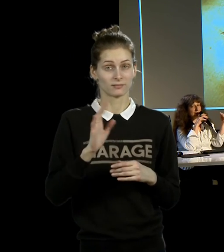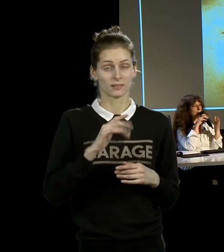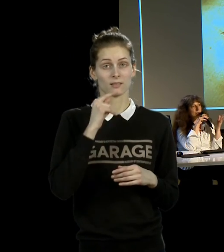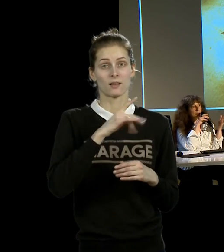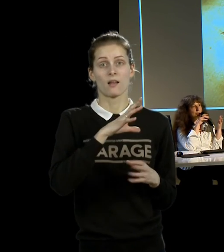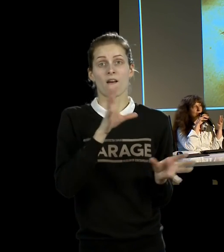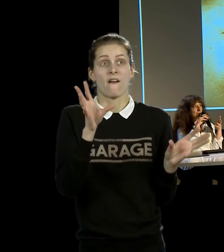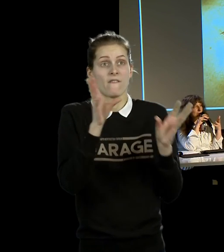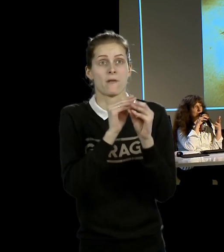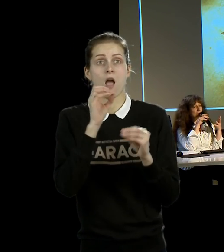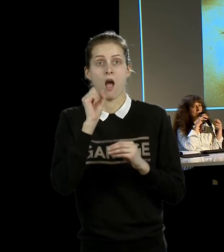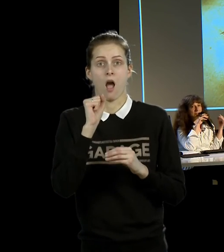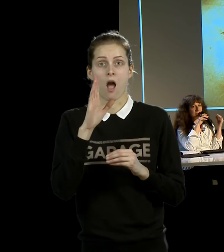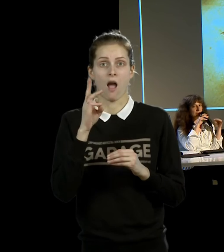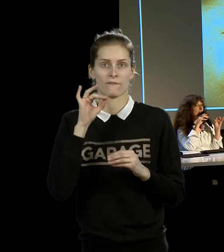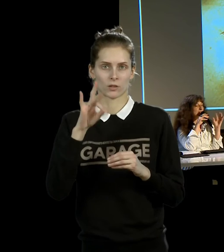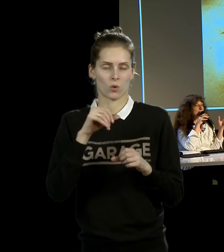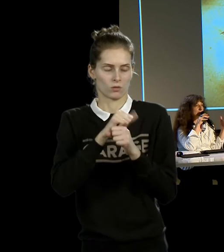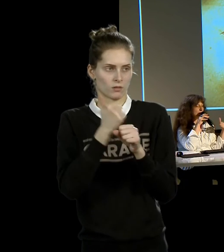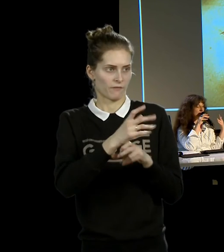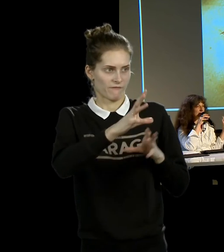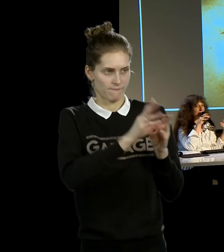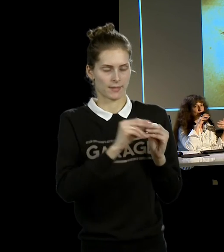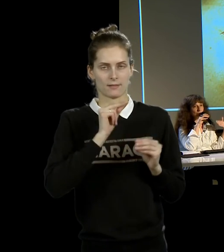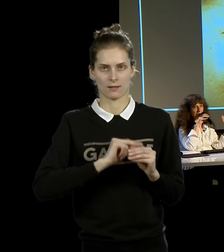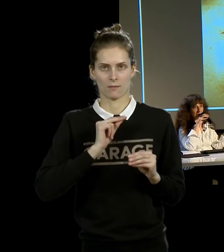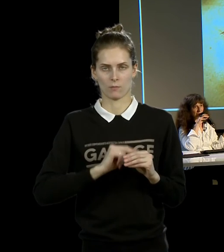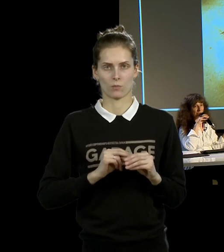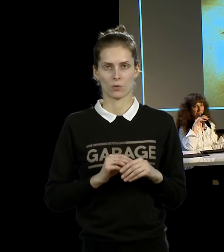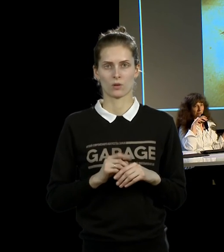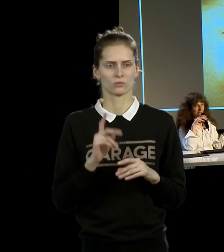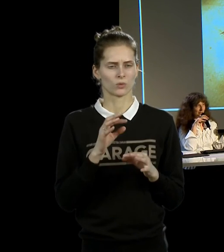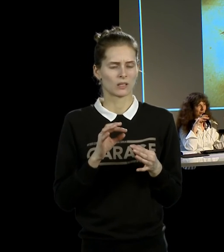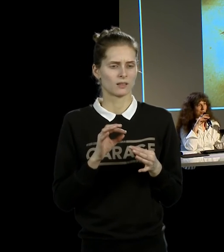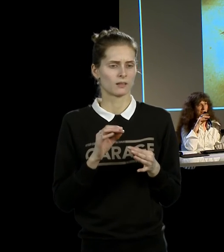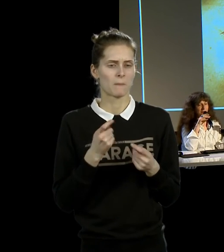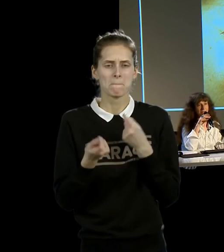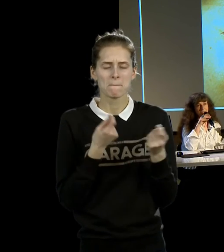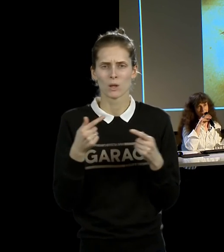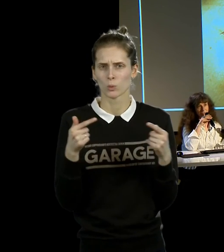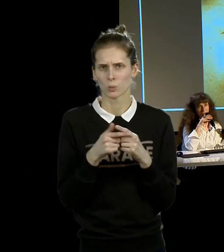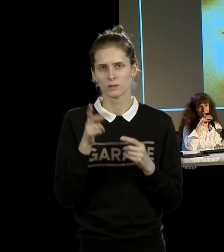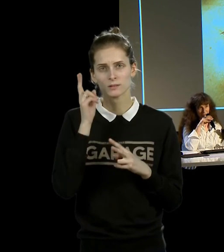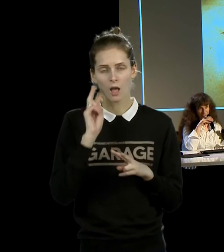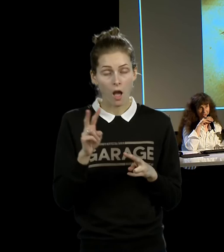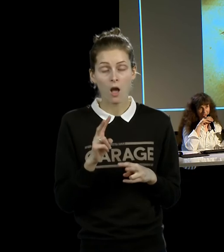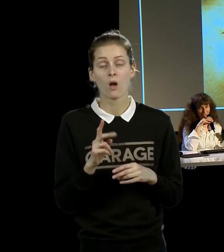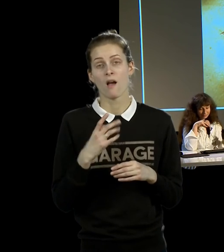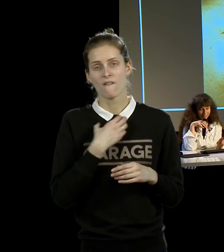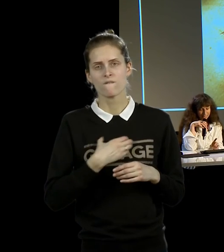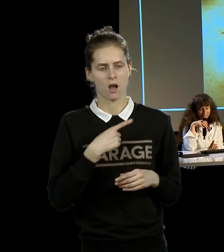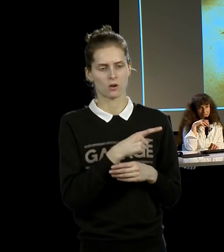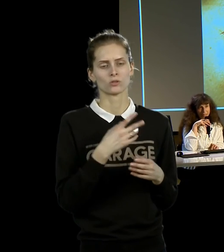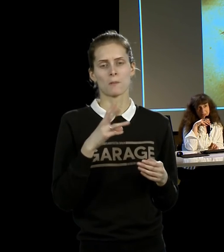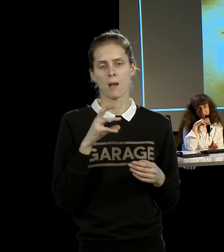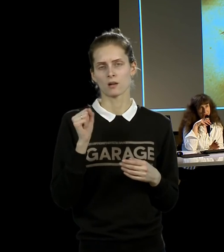И хотя, в общем, я не знаю тонкости этого судебного процесса, но, в общем, она выиграла у него этот судебный процесс.